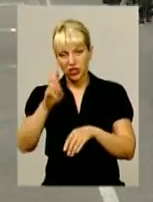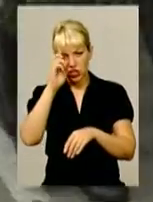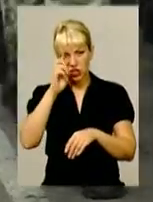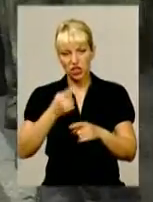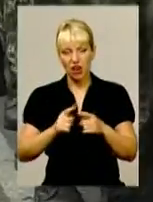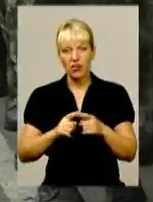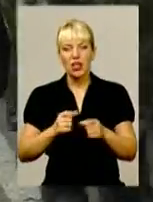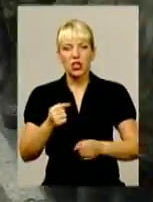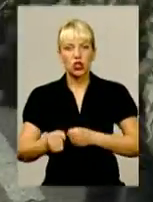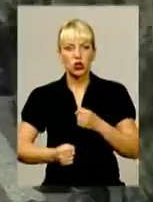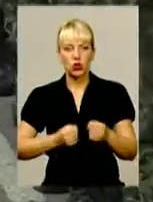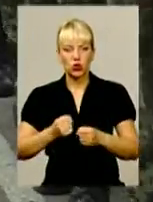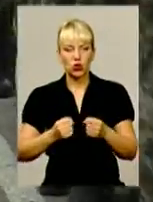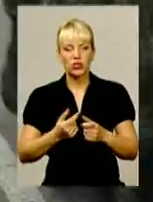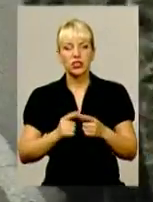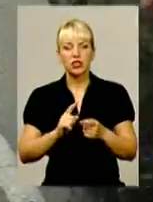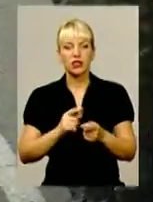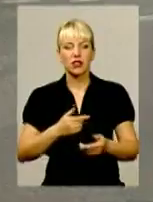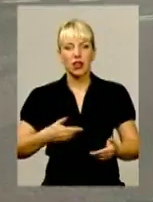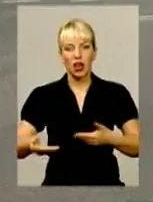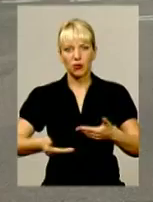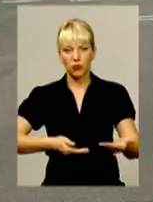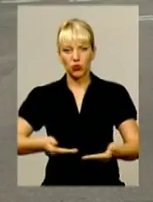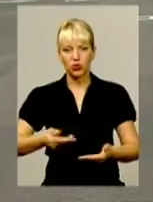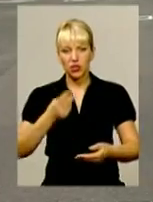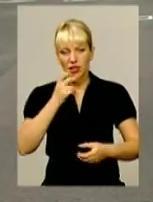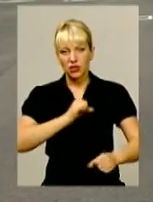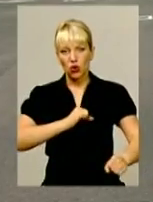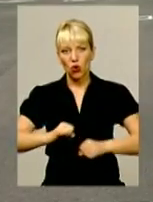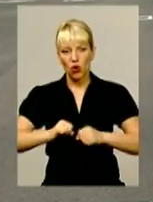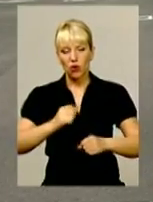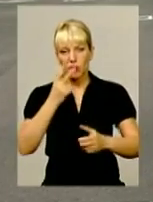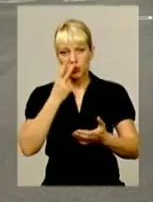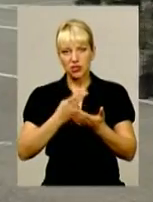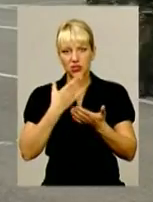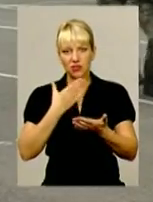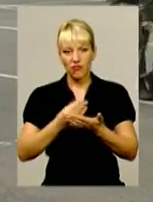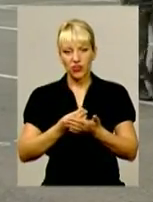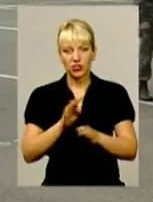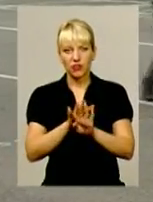кросу та офіцерського триборства карбують крок, демонструючи і строєвий вишкіл, і незламний дух.